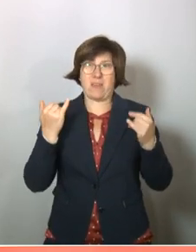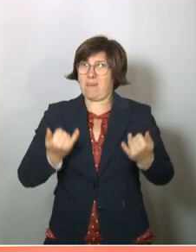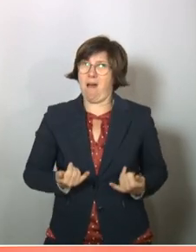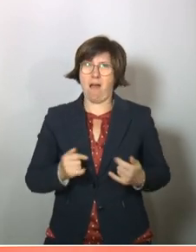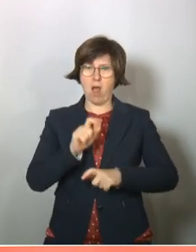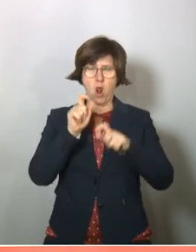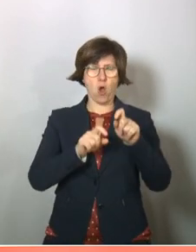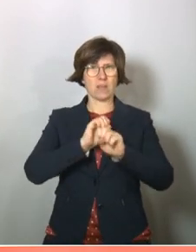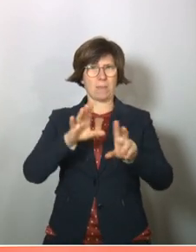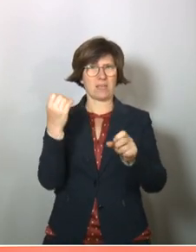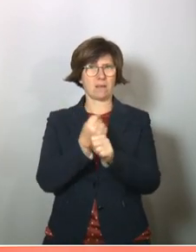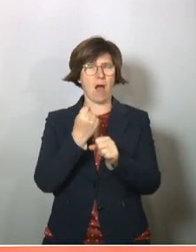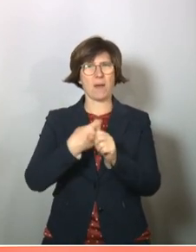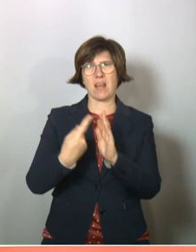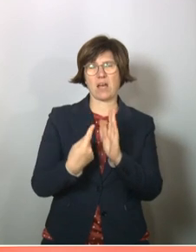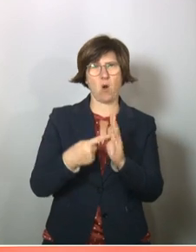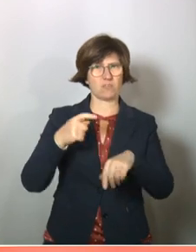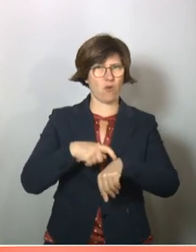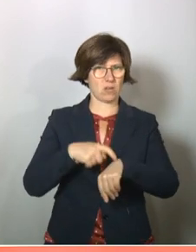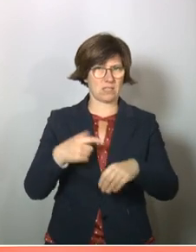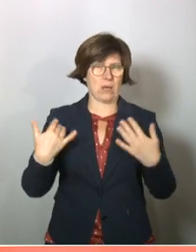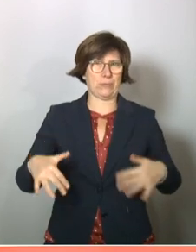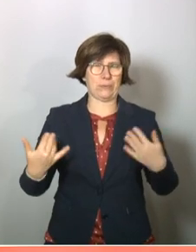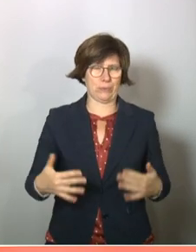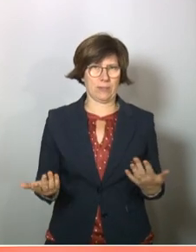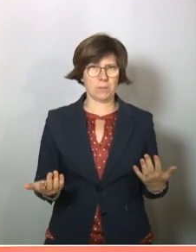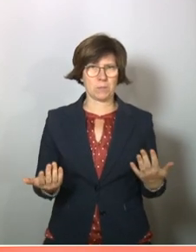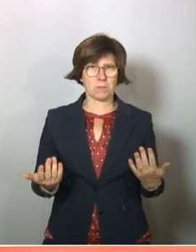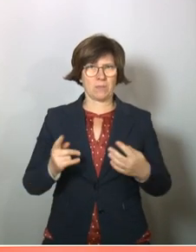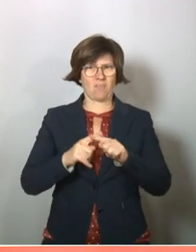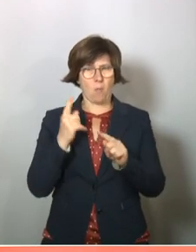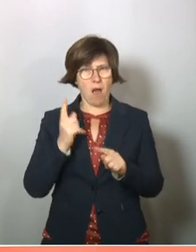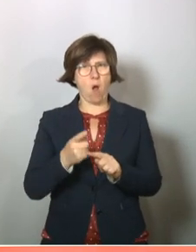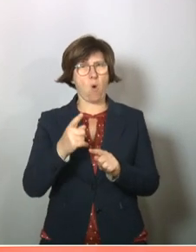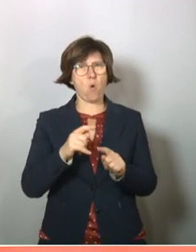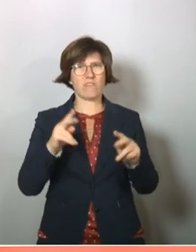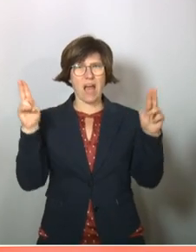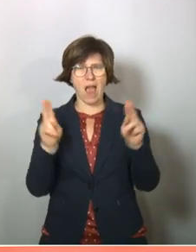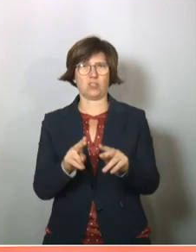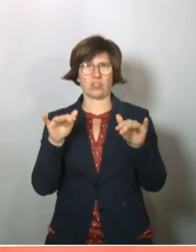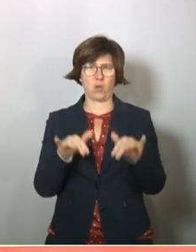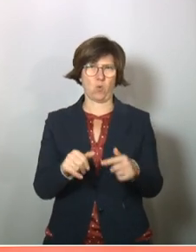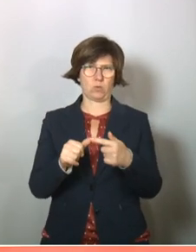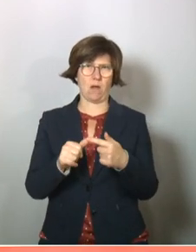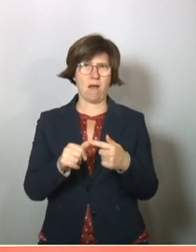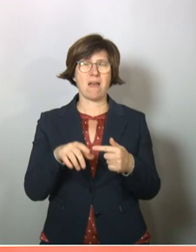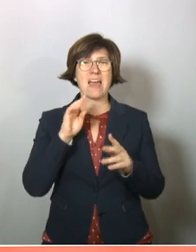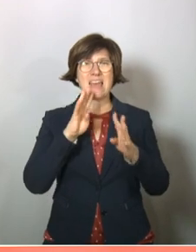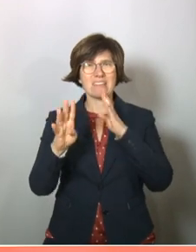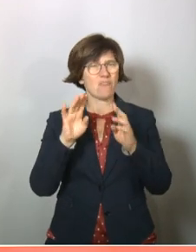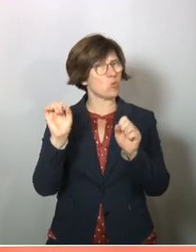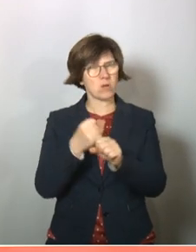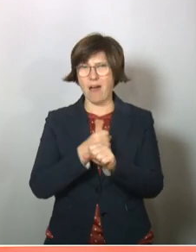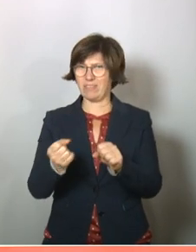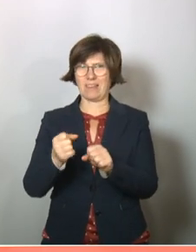Menschen, die in den Medien arbeiten, auch eine herausfordernde Zeit, denn auch da waren natürlich große Einschränkungen. Man konnte Interviews